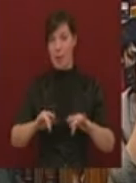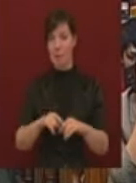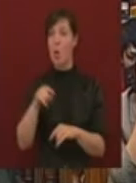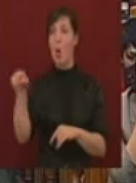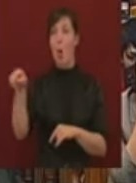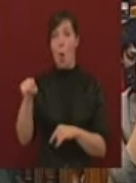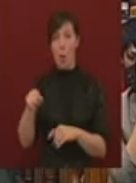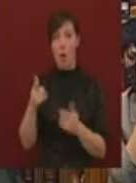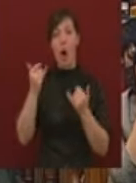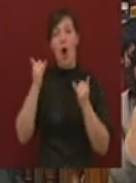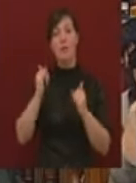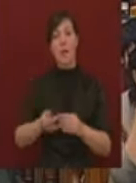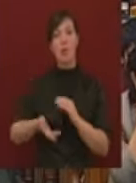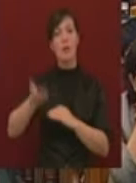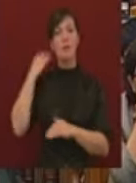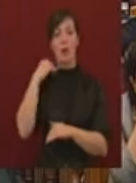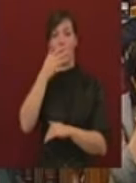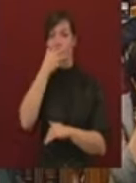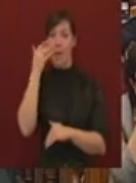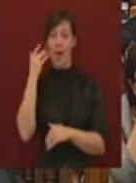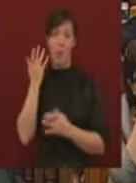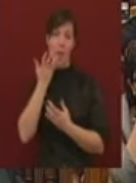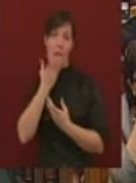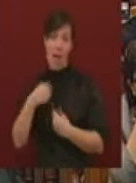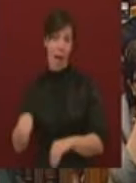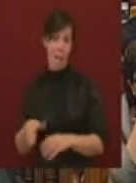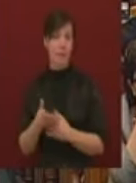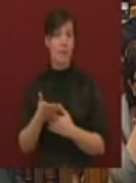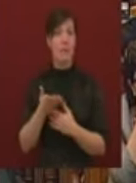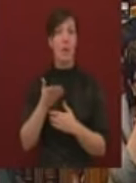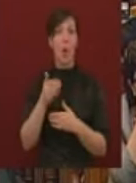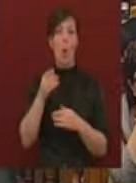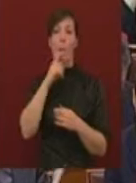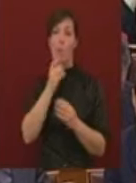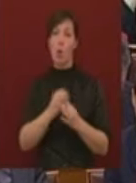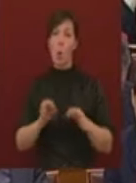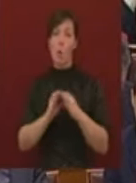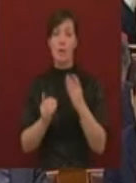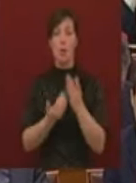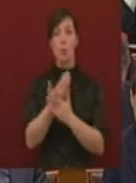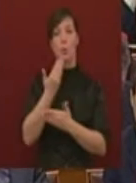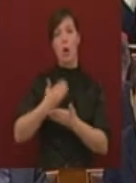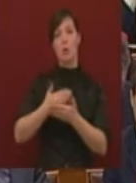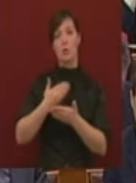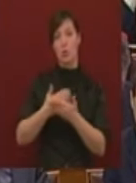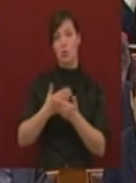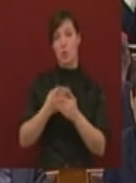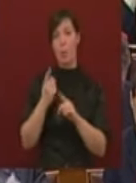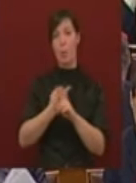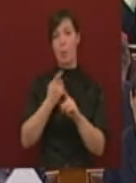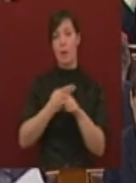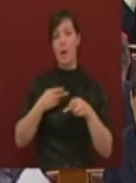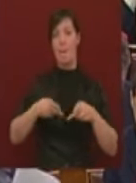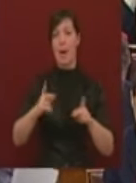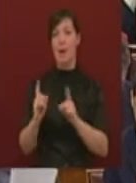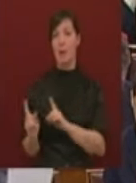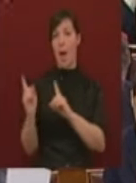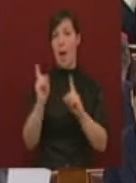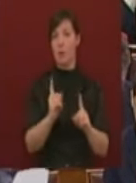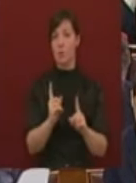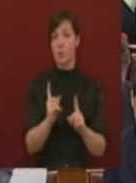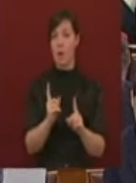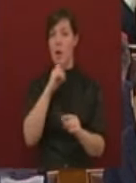nyáron, hogy Magyarországot új gazdaságpolitikai pályára állítsák. Azért vagyunk bajban, mert önök